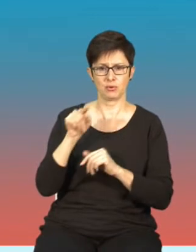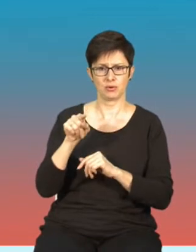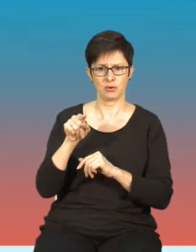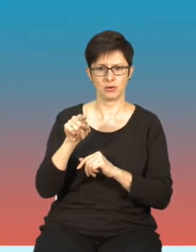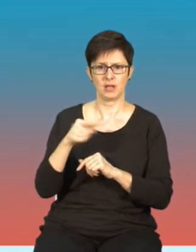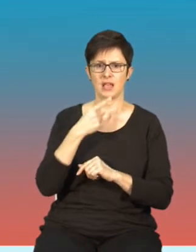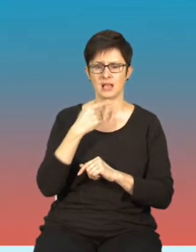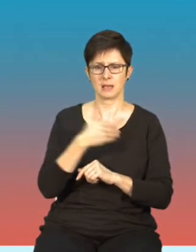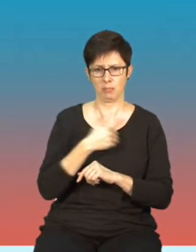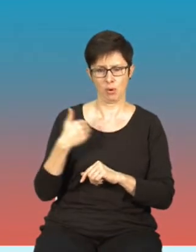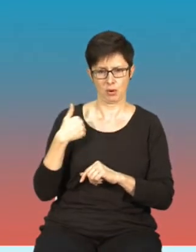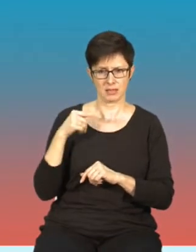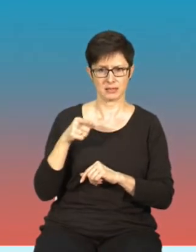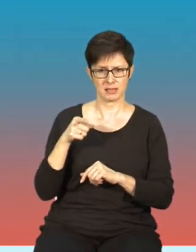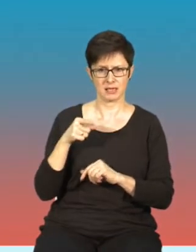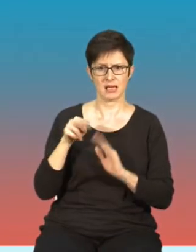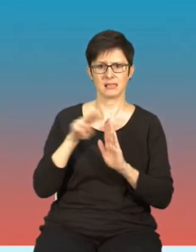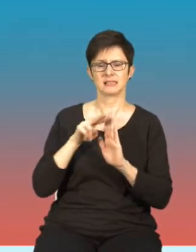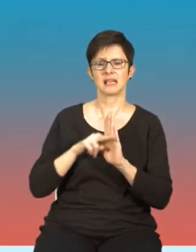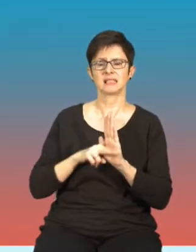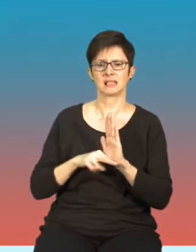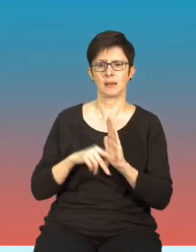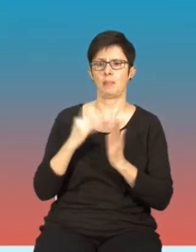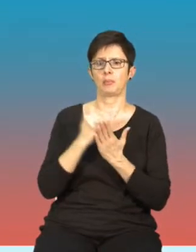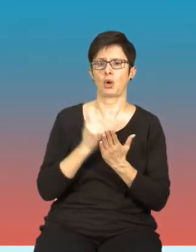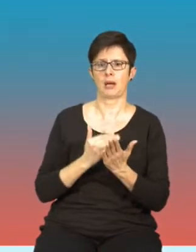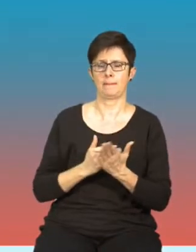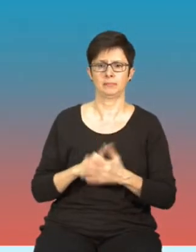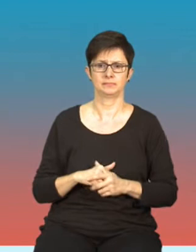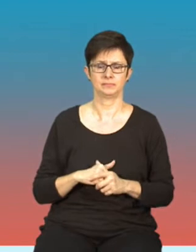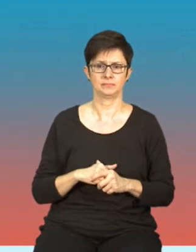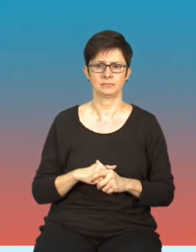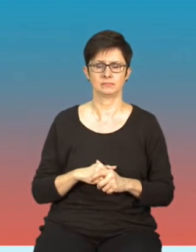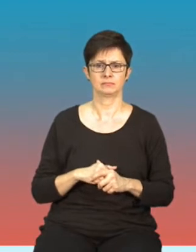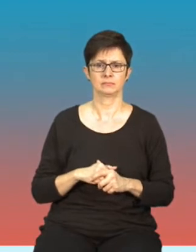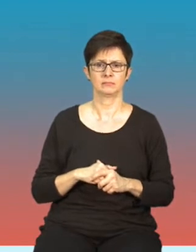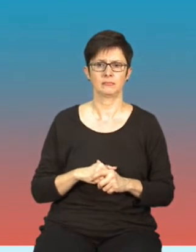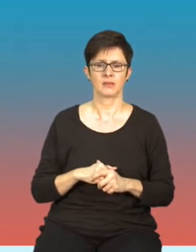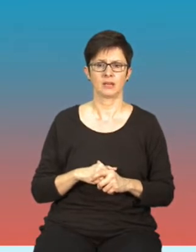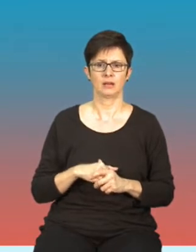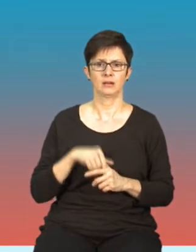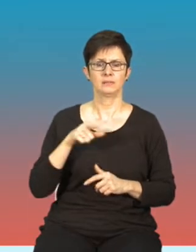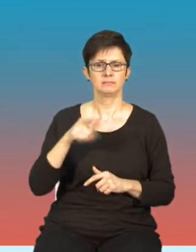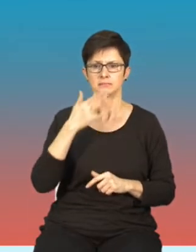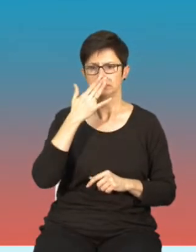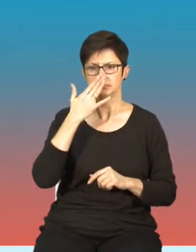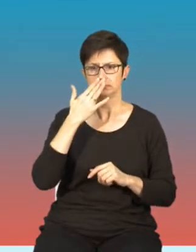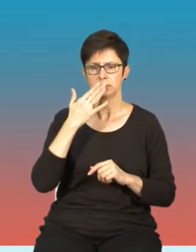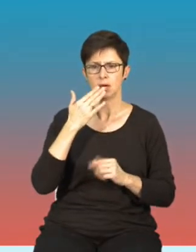wersja w języku polskim, oczywiście, zasady programu. Ta strona dotyczy programu